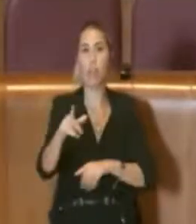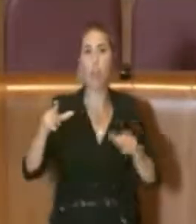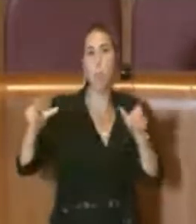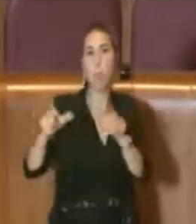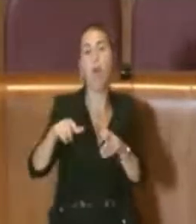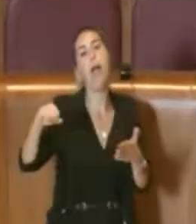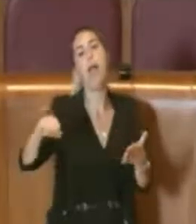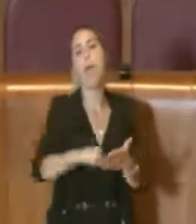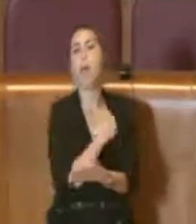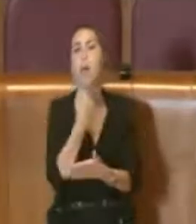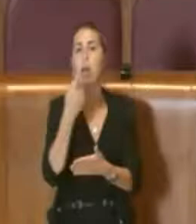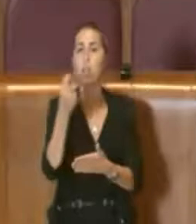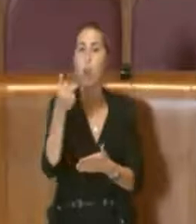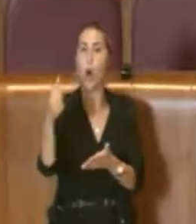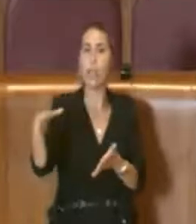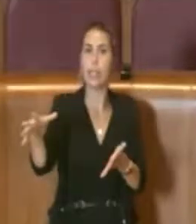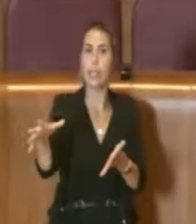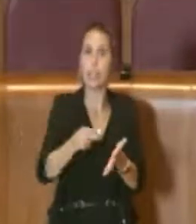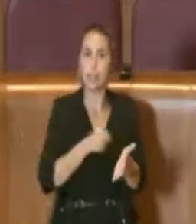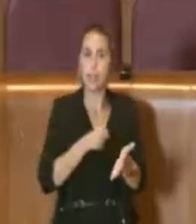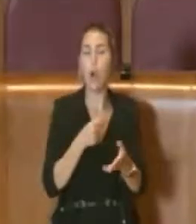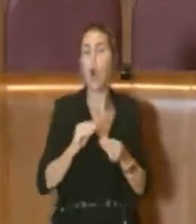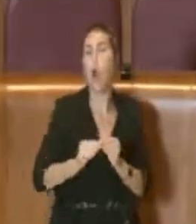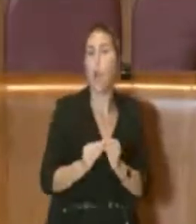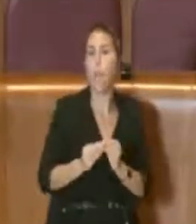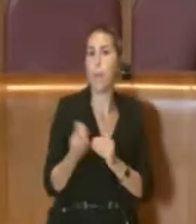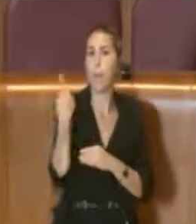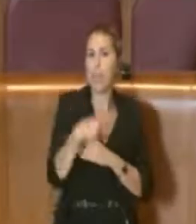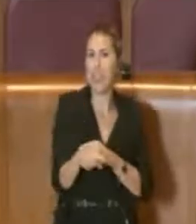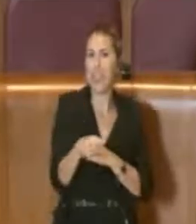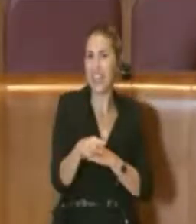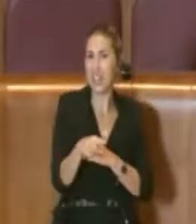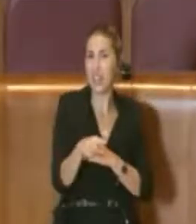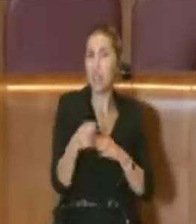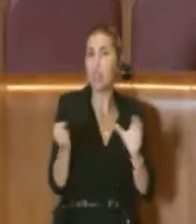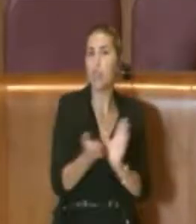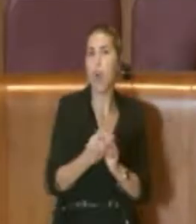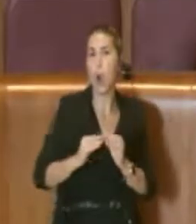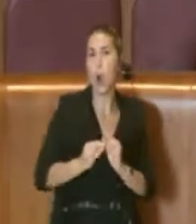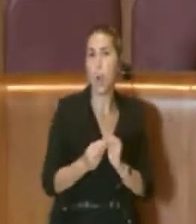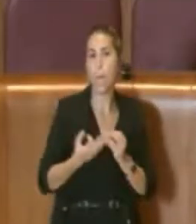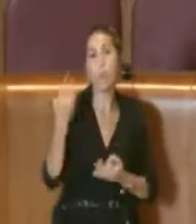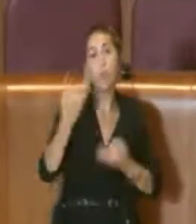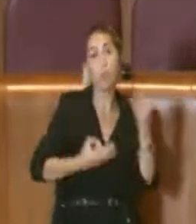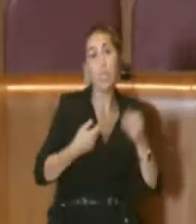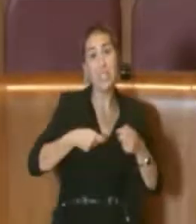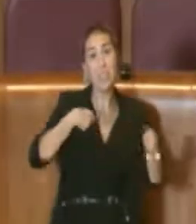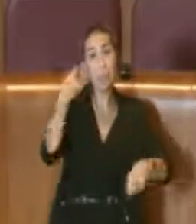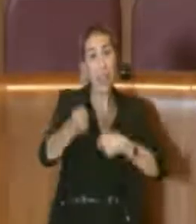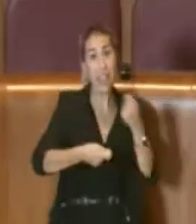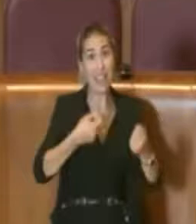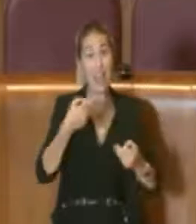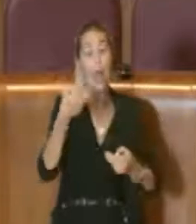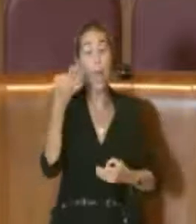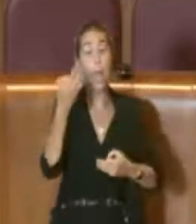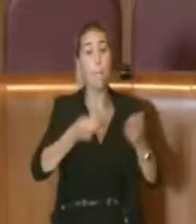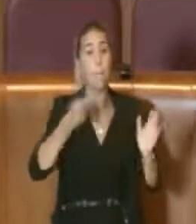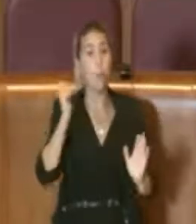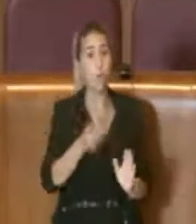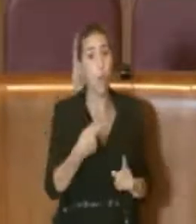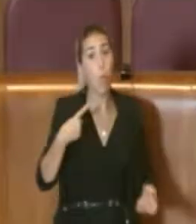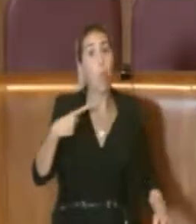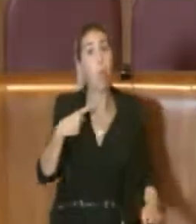toglie i soldi direttamente all'ente. Questo lo fa attraverso non solo un giudizio e quindi delle spese processuali ma lo fa anche